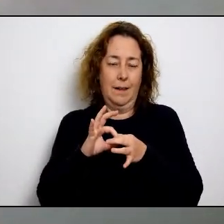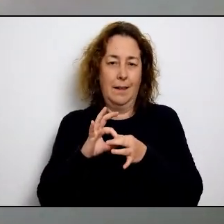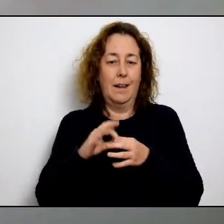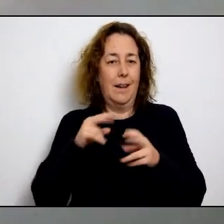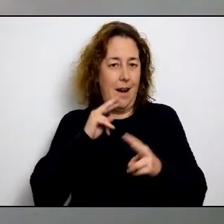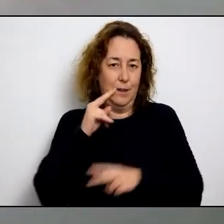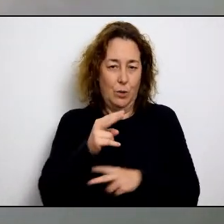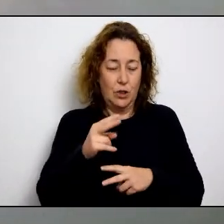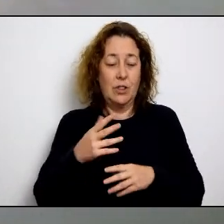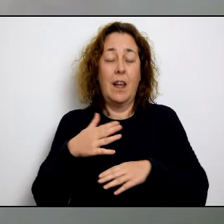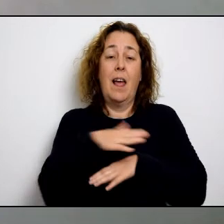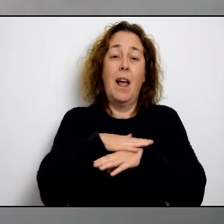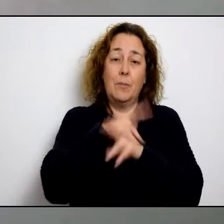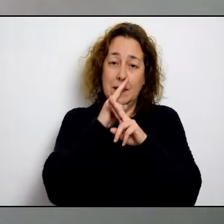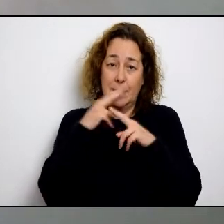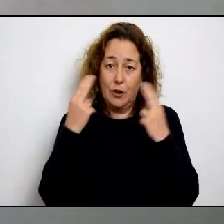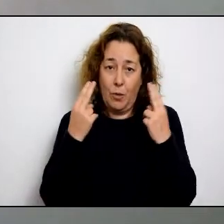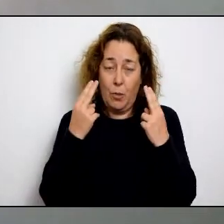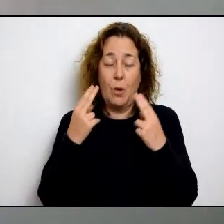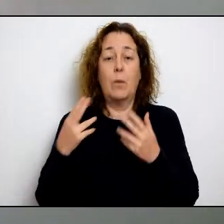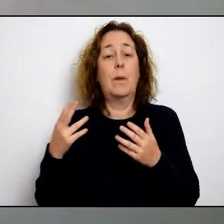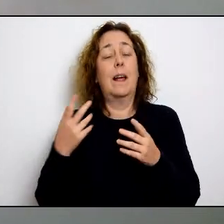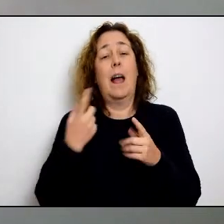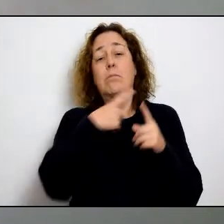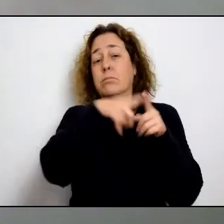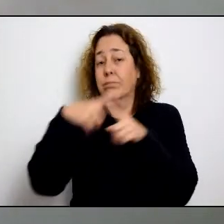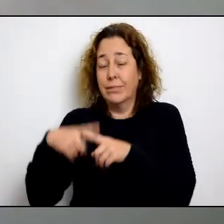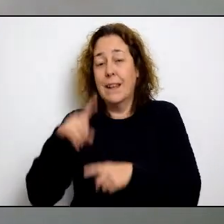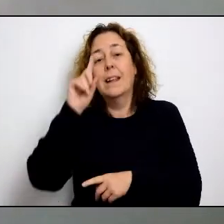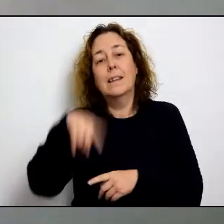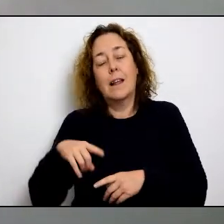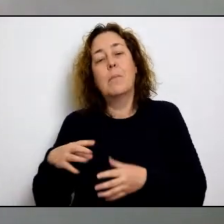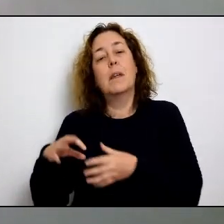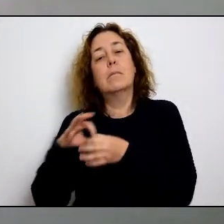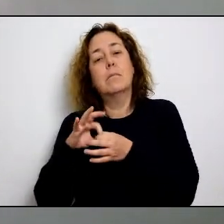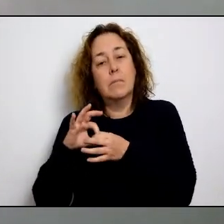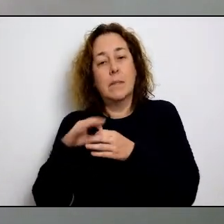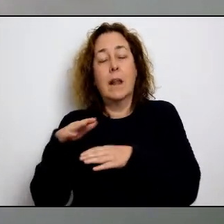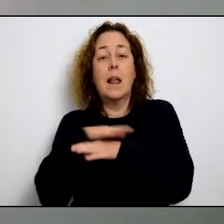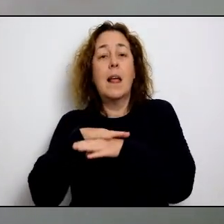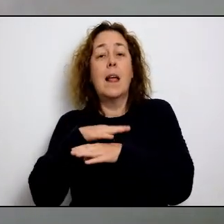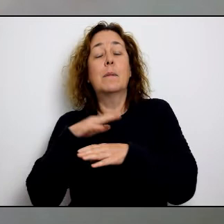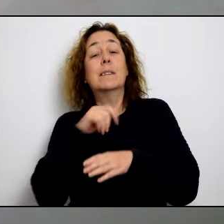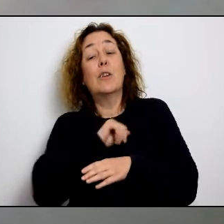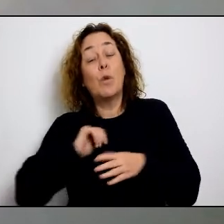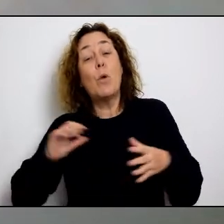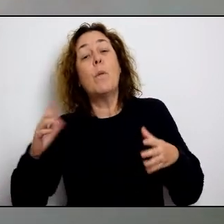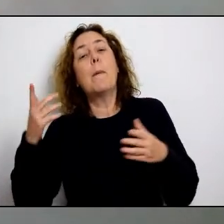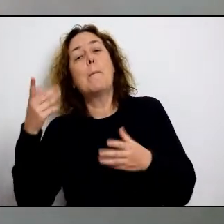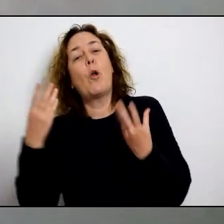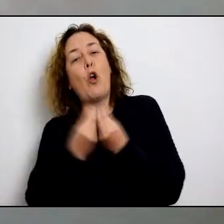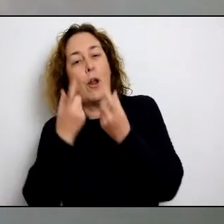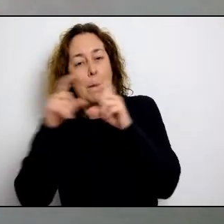taula i que aniran en augment és la unitat. La unitat davant d'aquesta resposta. Tant la unitat de l'administració pública